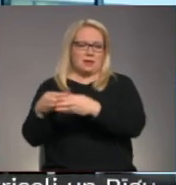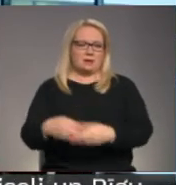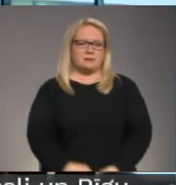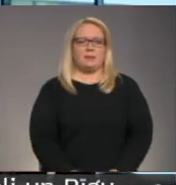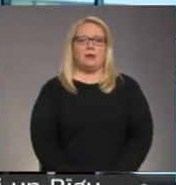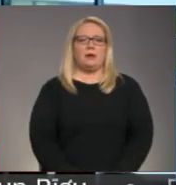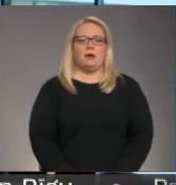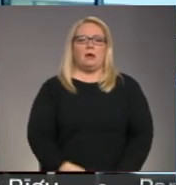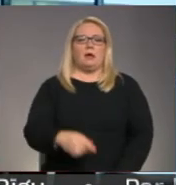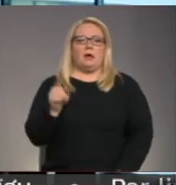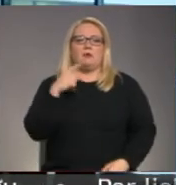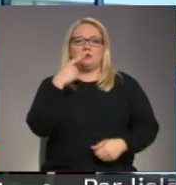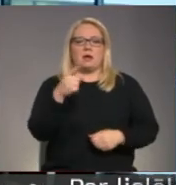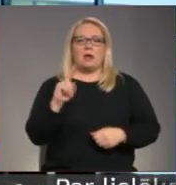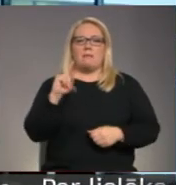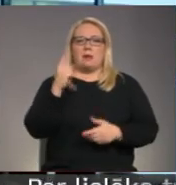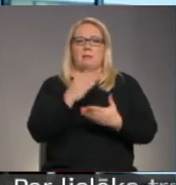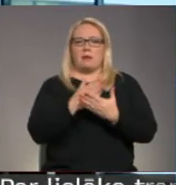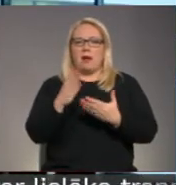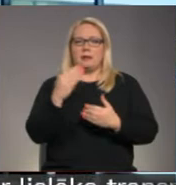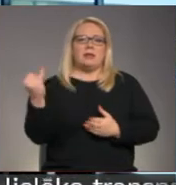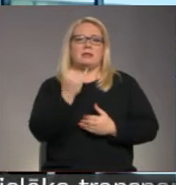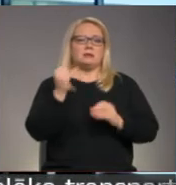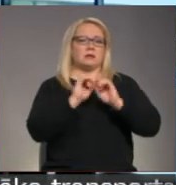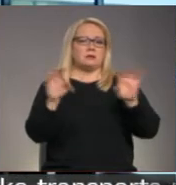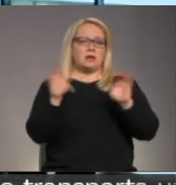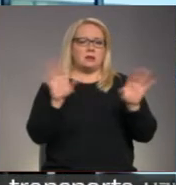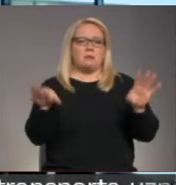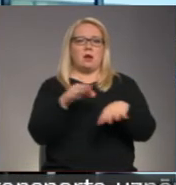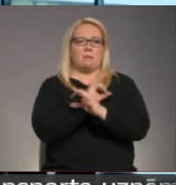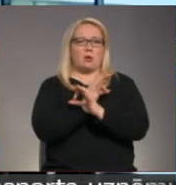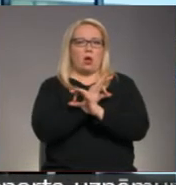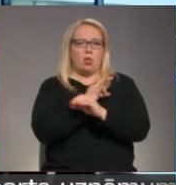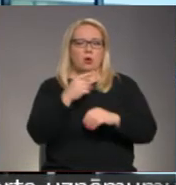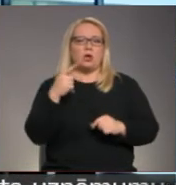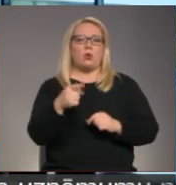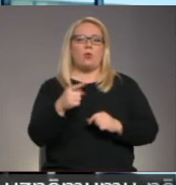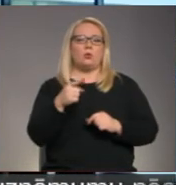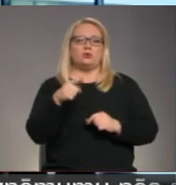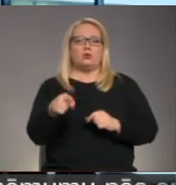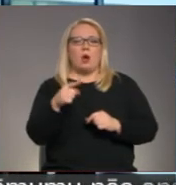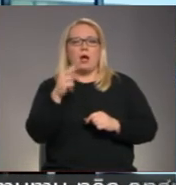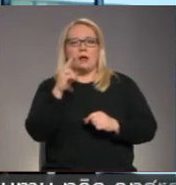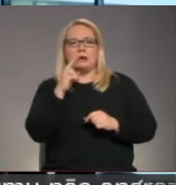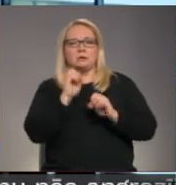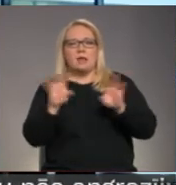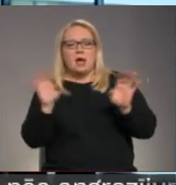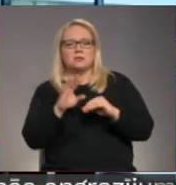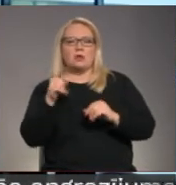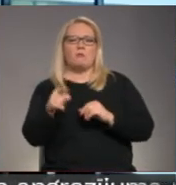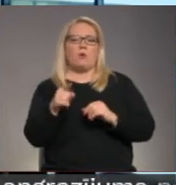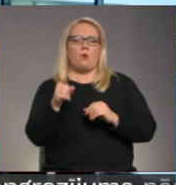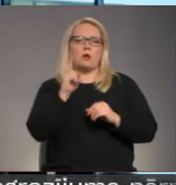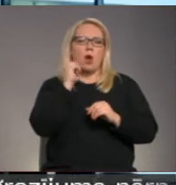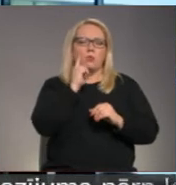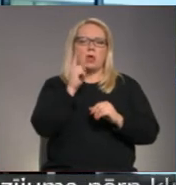Pirmkārt interesanti stāstīt par biologiju, otrs caur šo interesanto stāstījumu. Jauniešus vairāk ieinteresētu